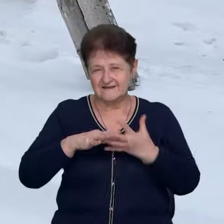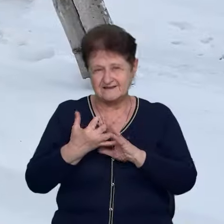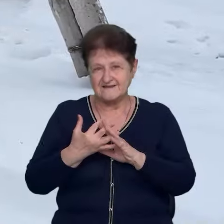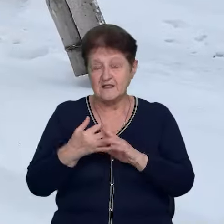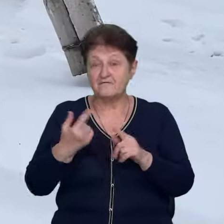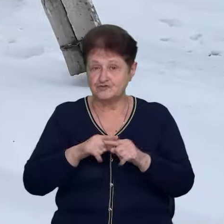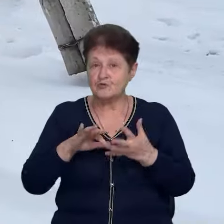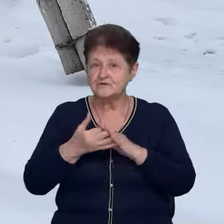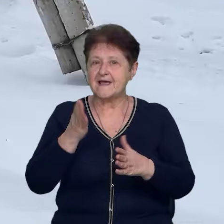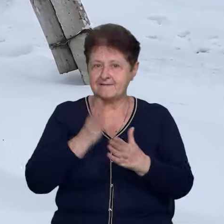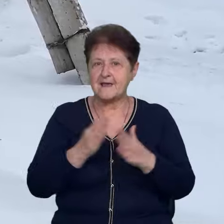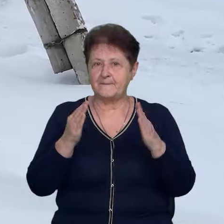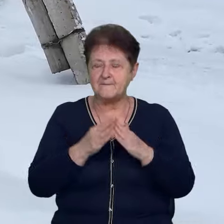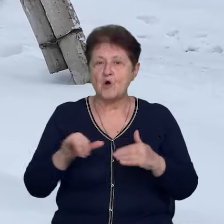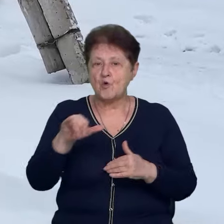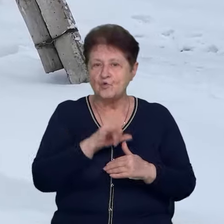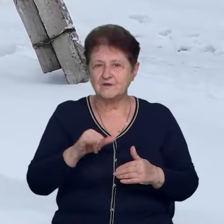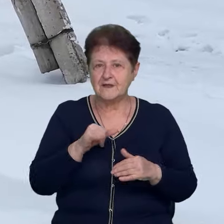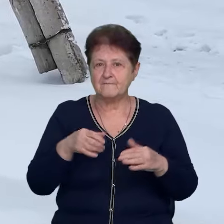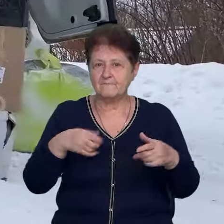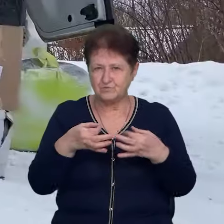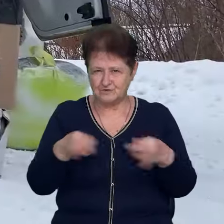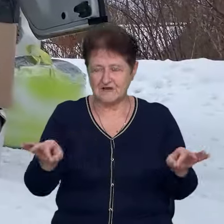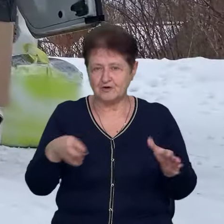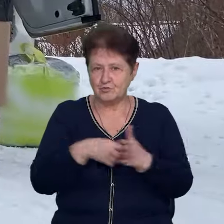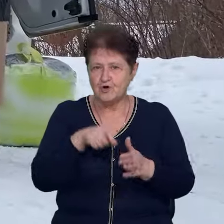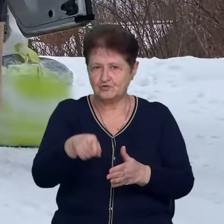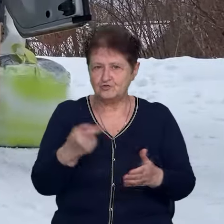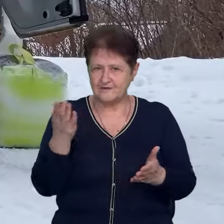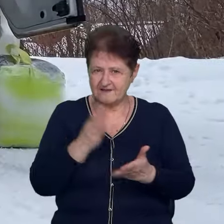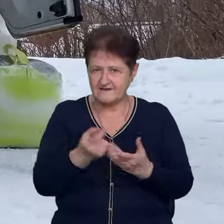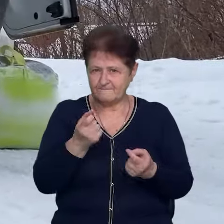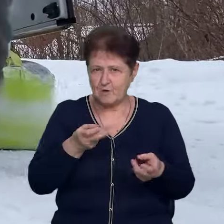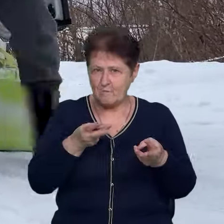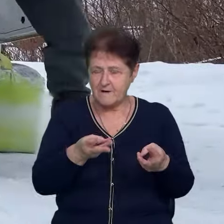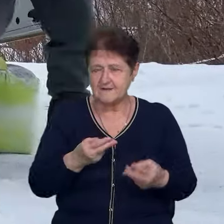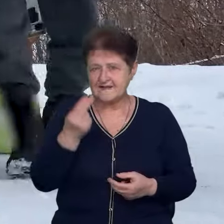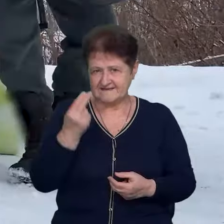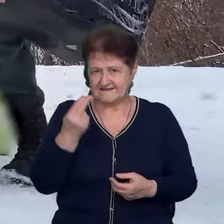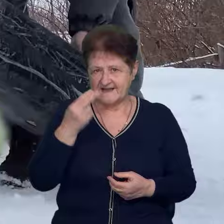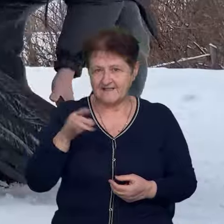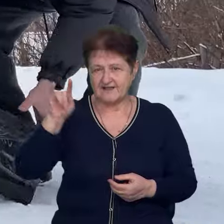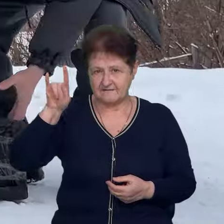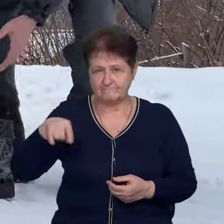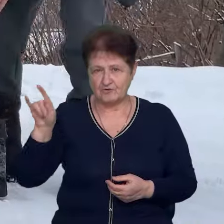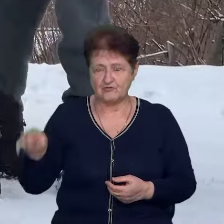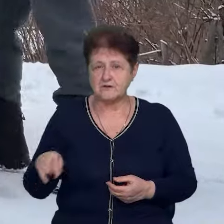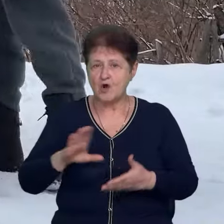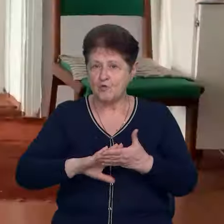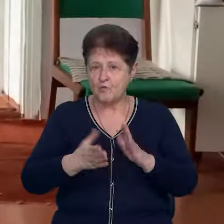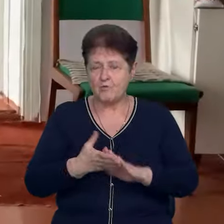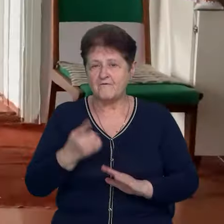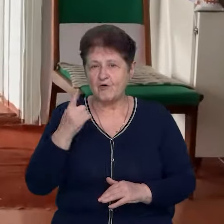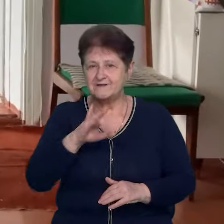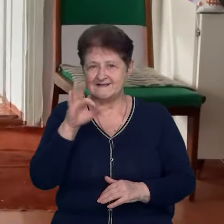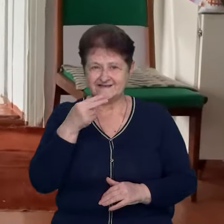В цьому селі є приміщення, куди пускають пошту. Тут є мінімальне опалення і цілі шибки на вікнах. Умови, каже Леся, одні